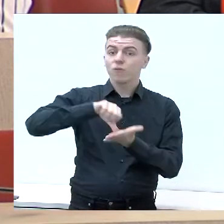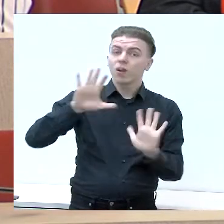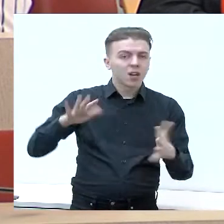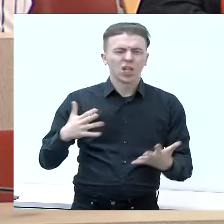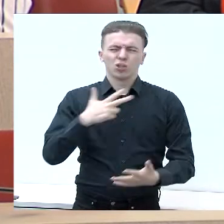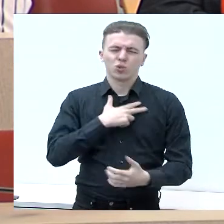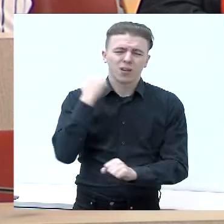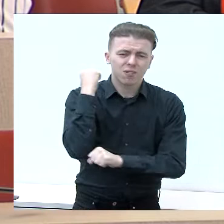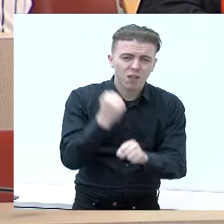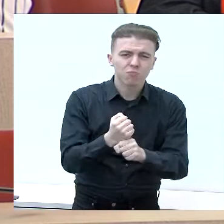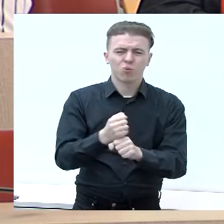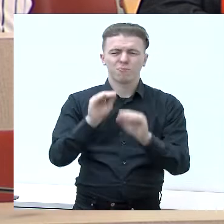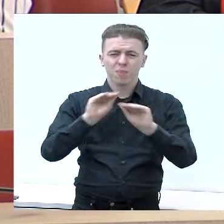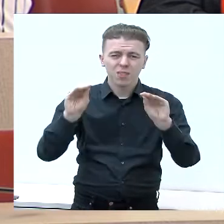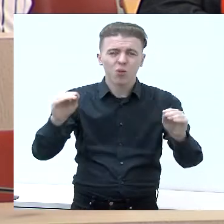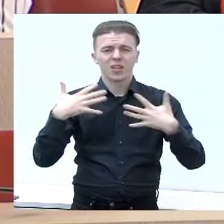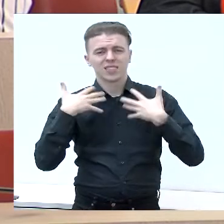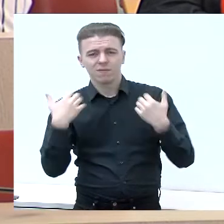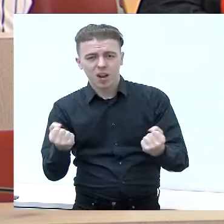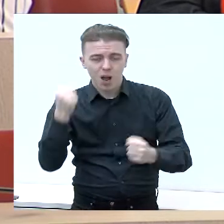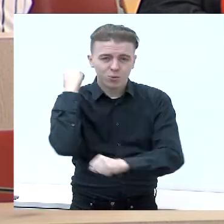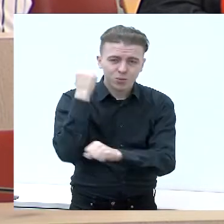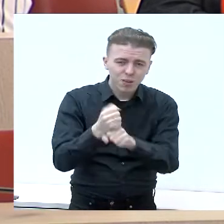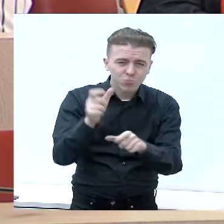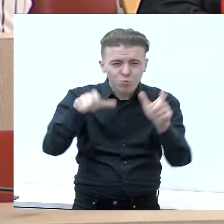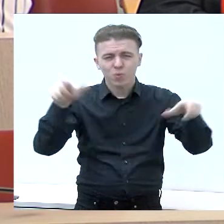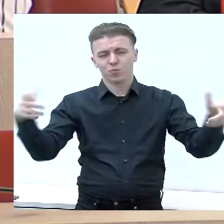darbuotojus, pedagogus, sveikatos, svaros darbuotojus.